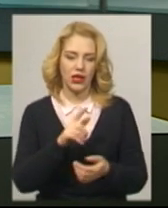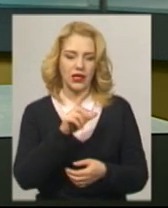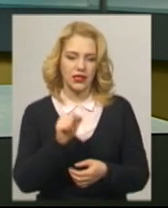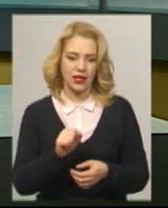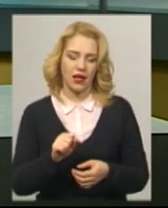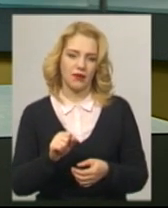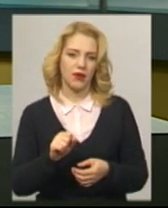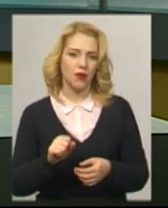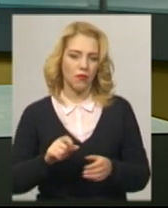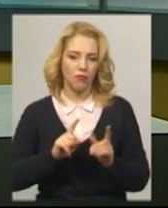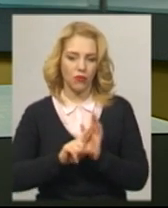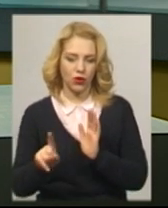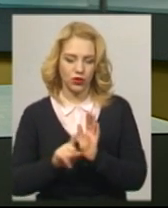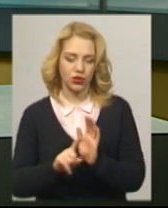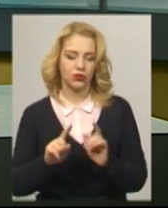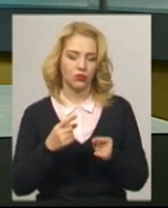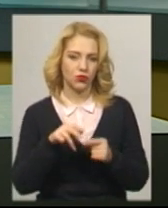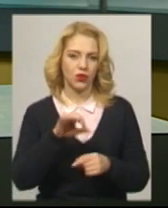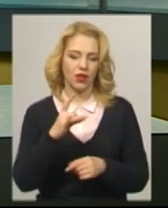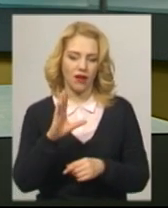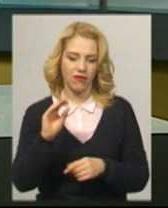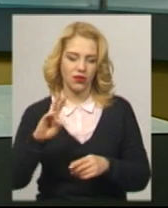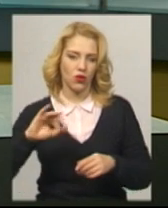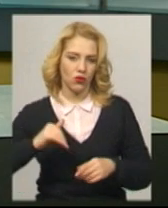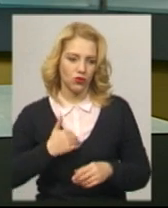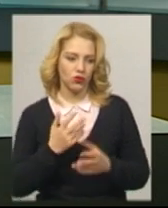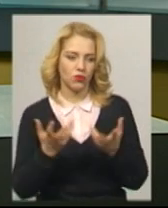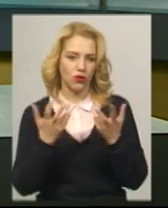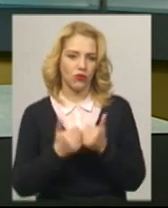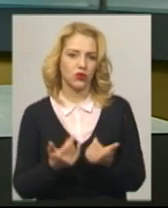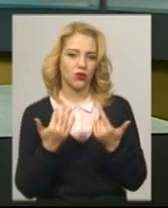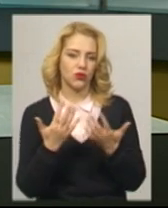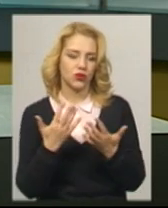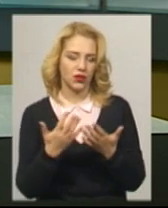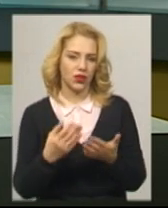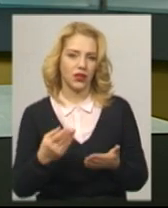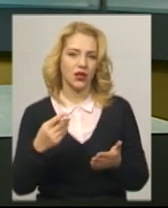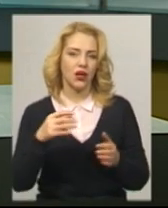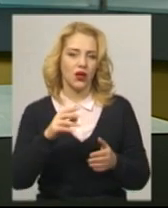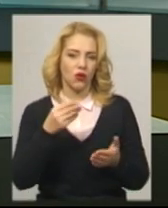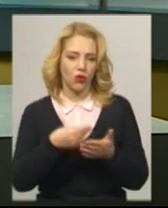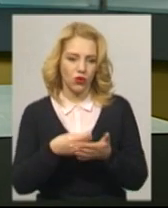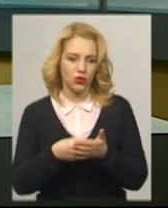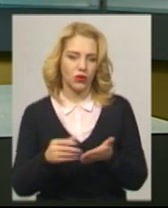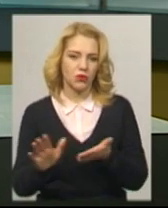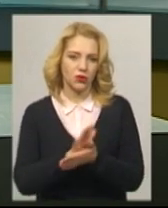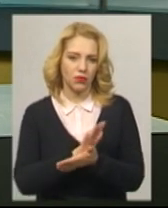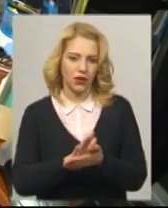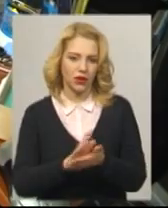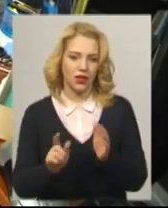пасажирів, то з травня планують порахувати, ускільки обходиться місто перевезення пільговиків. Подробиці в сюжеті.